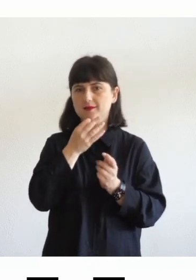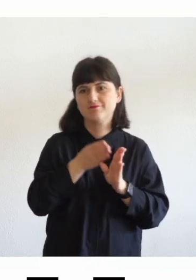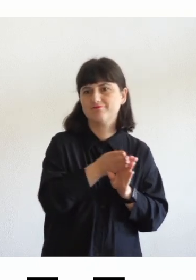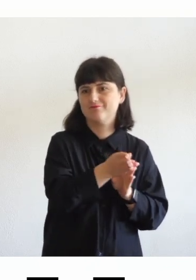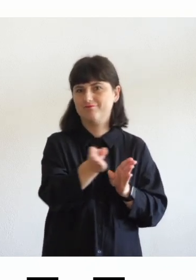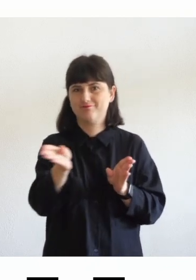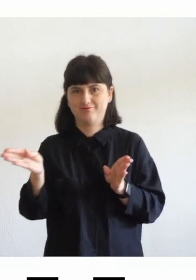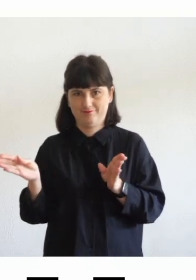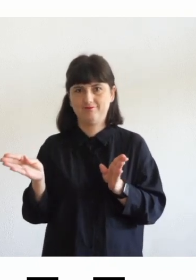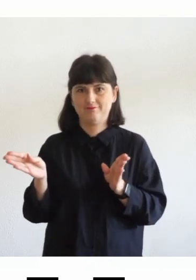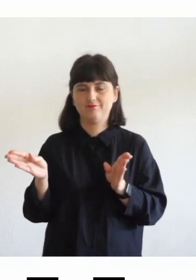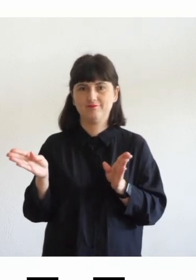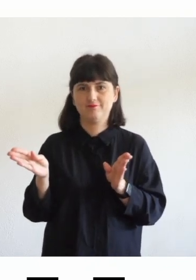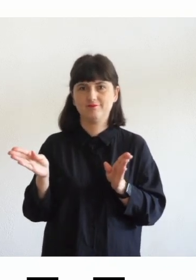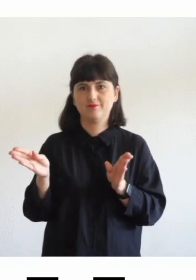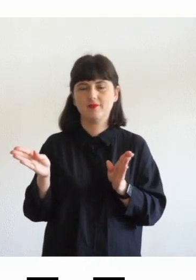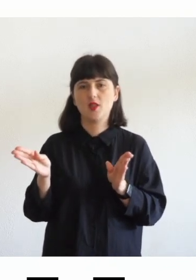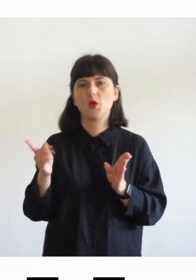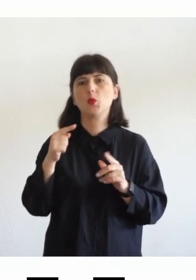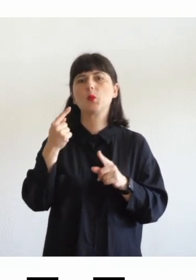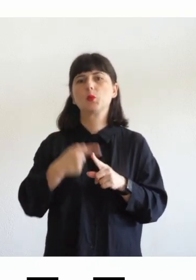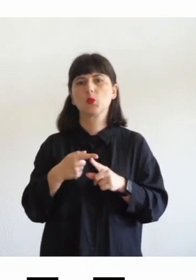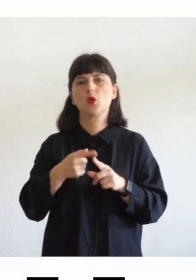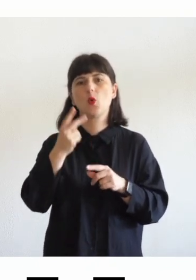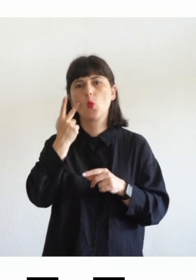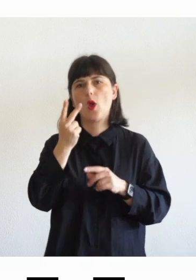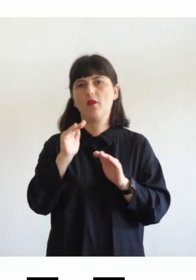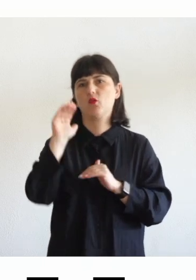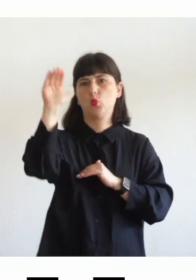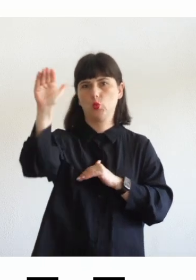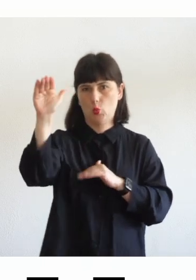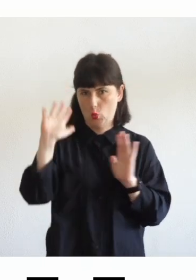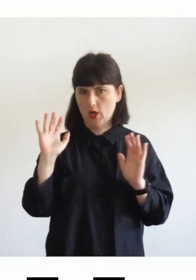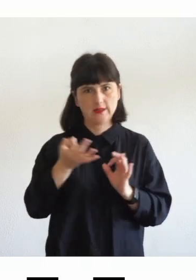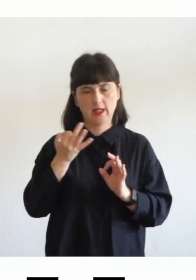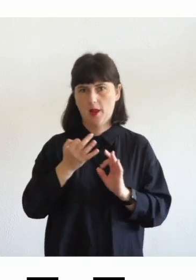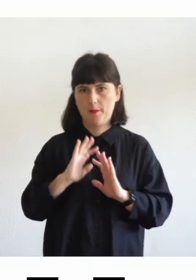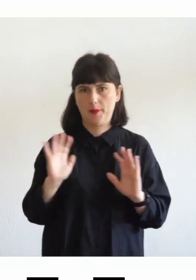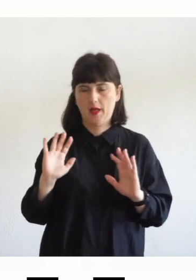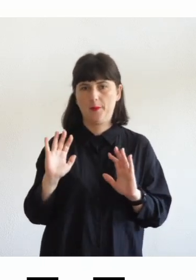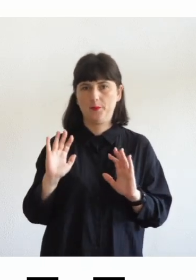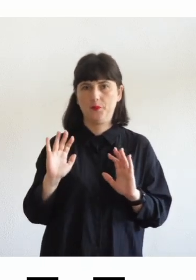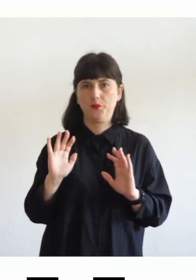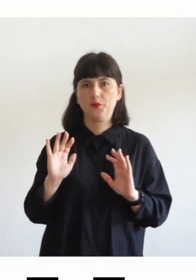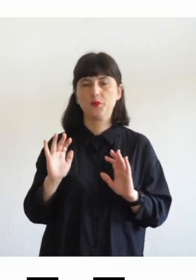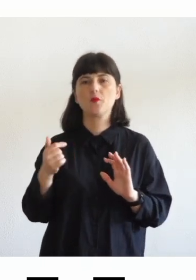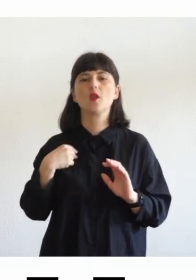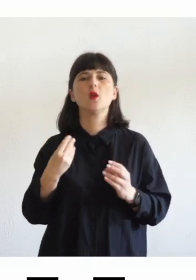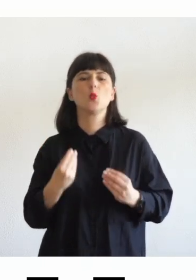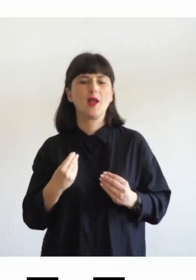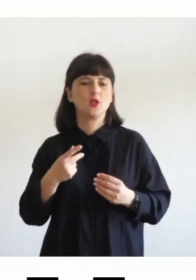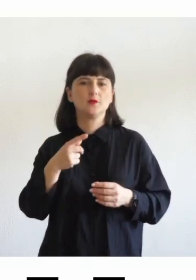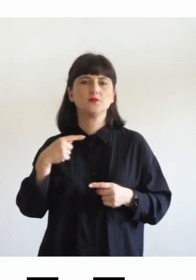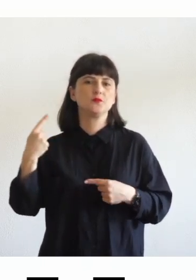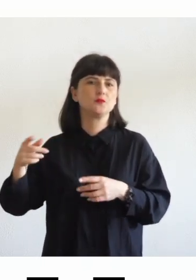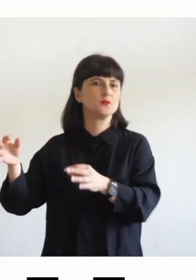uno sguardo longitudinale quando diciamo che nella scuola le metodologie didattiche